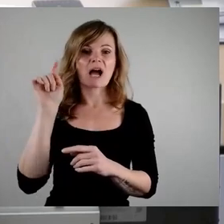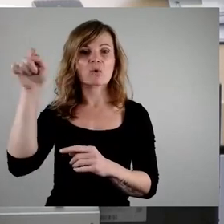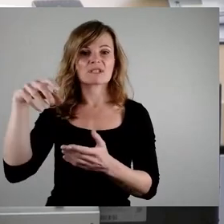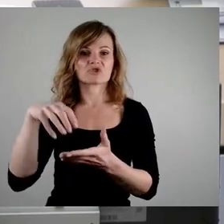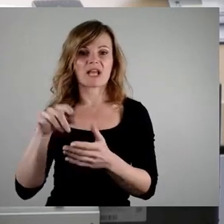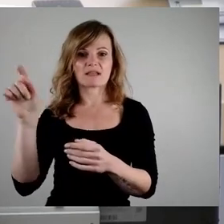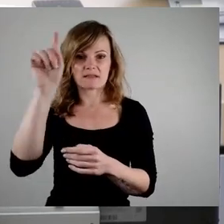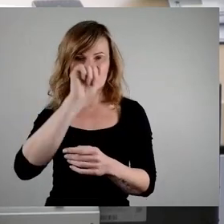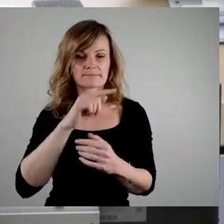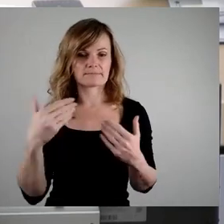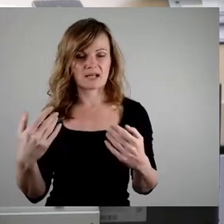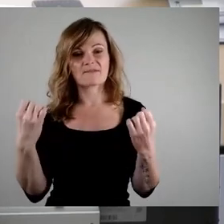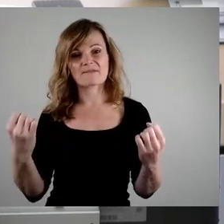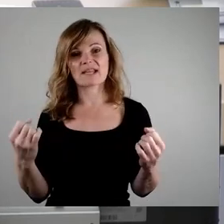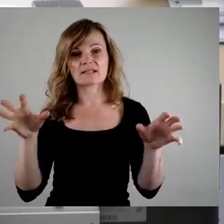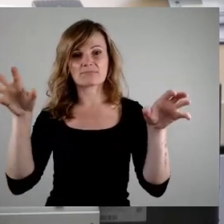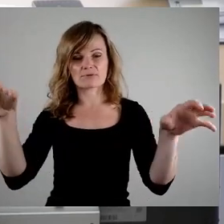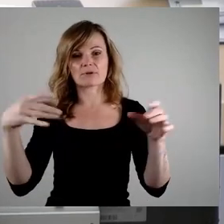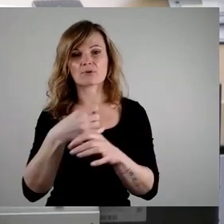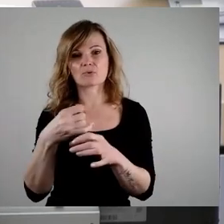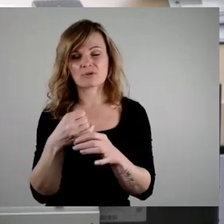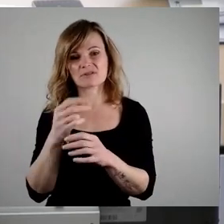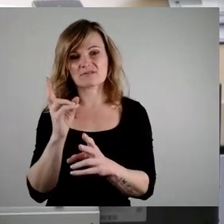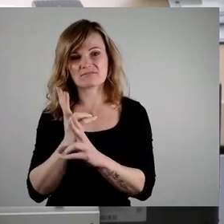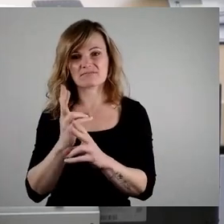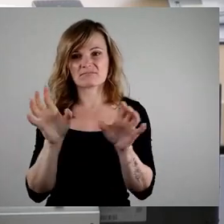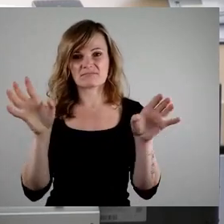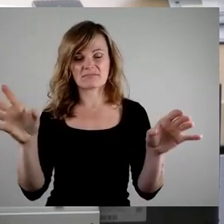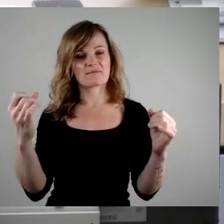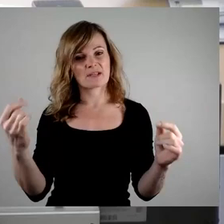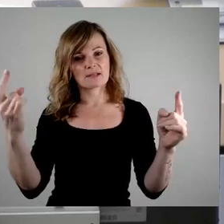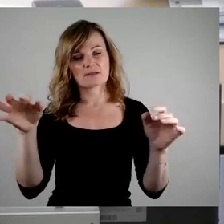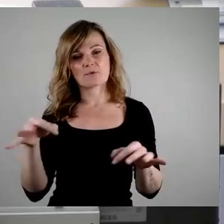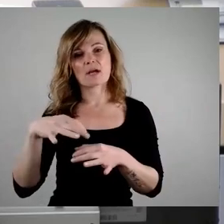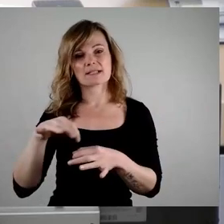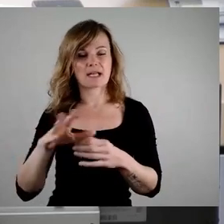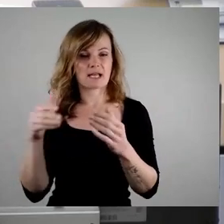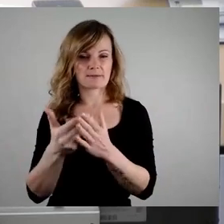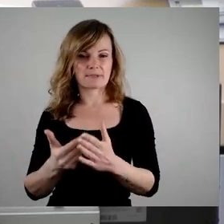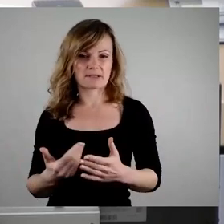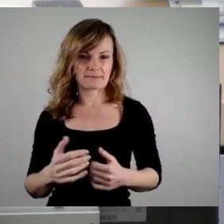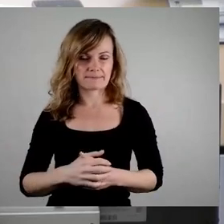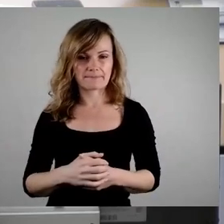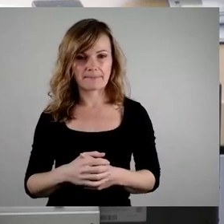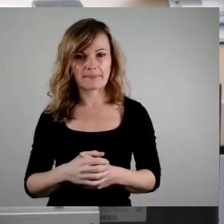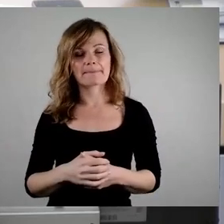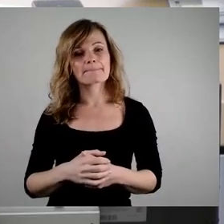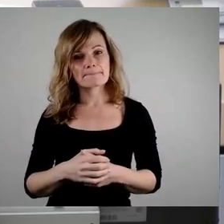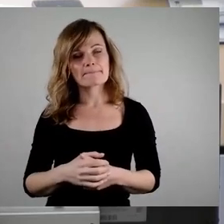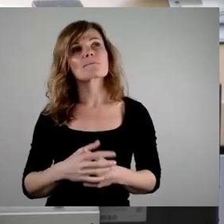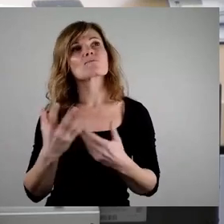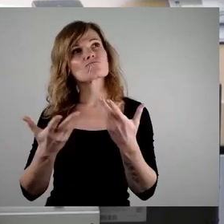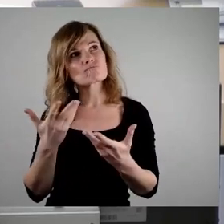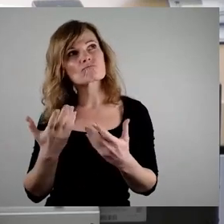wo fest installierte Küchen vorgehalten werden sollen für die einzelnen Anbieter. Ich gebe zu, das hat auch erst mal Charme, so auf den